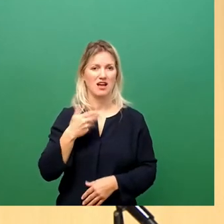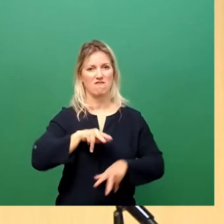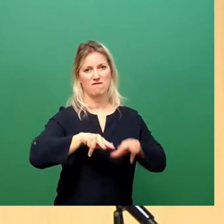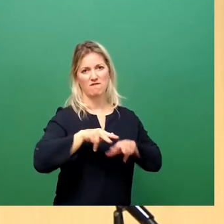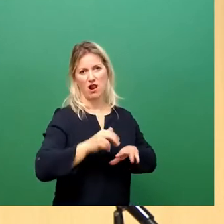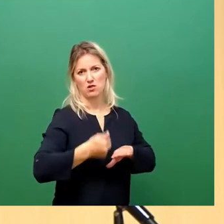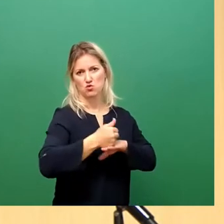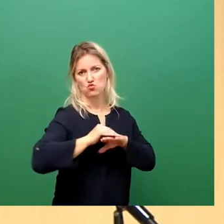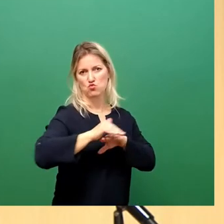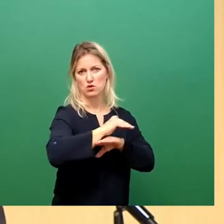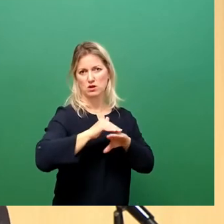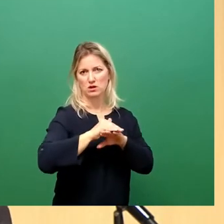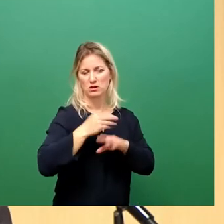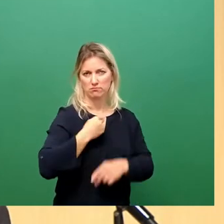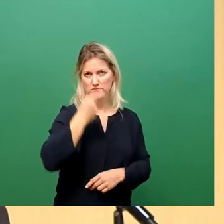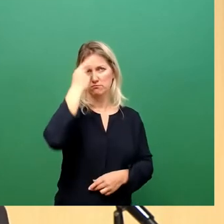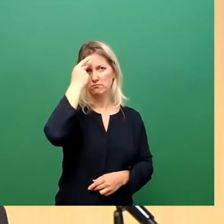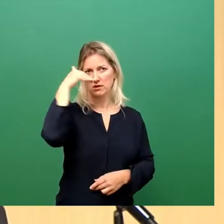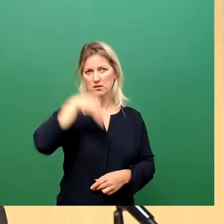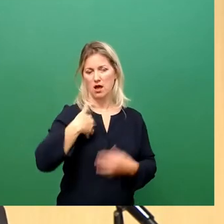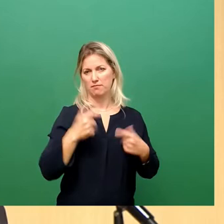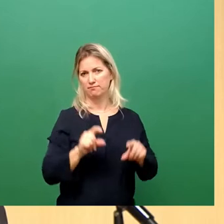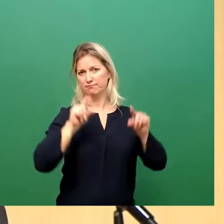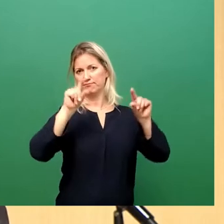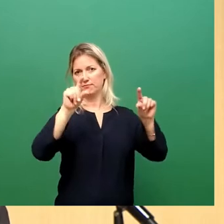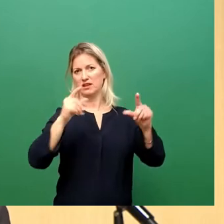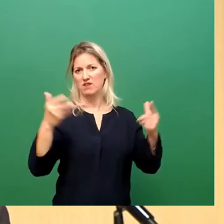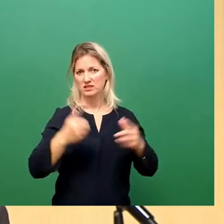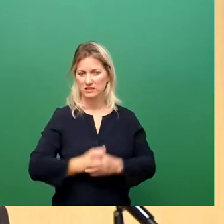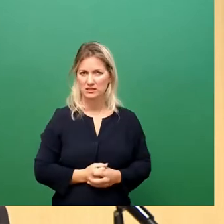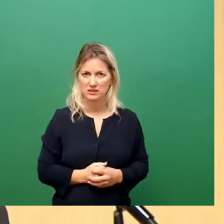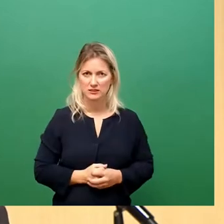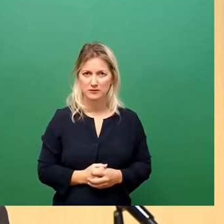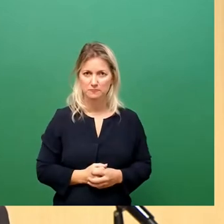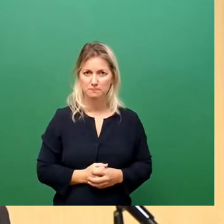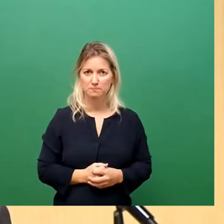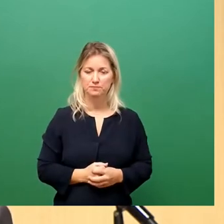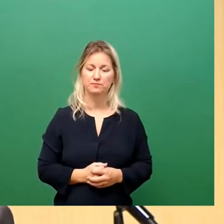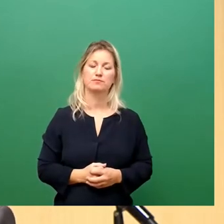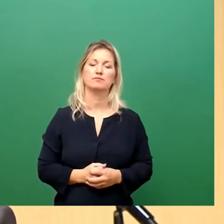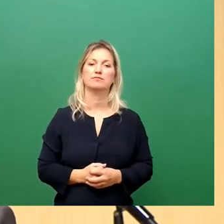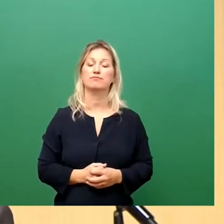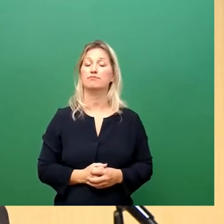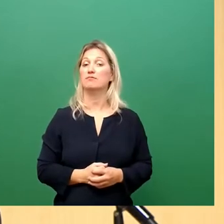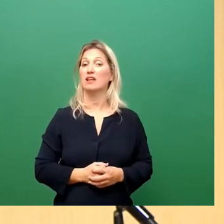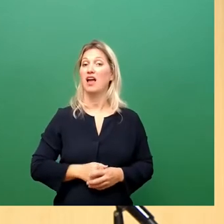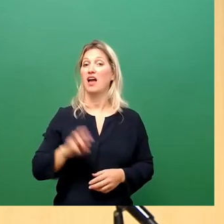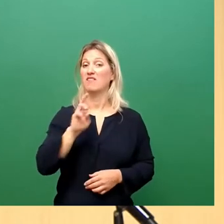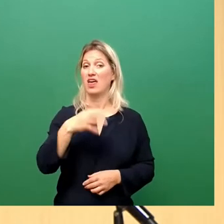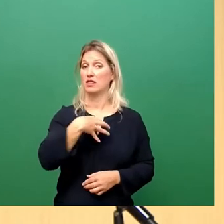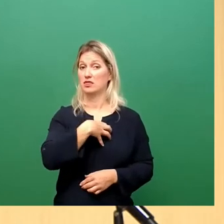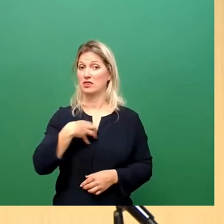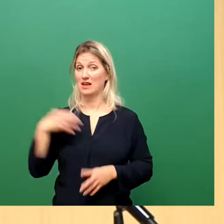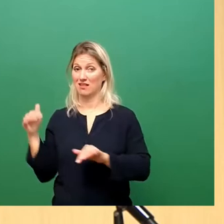Leitsatz über alle unsere Maßnahmen gestellt. Niemand, der in Dresden ankommt, wird